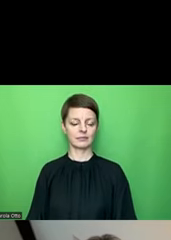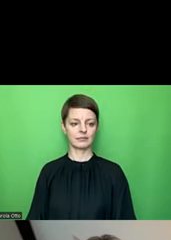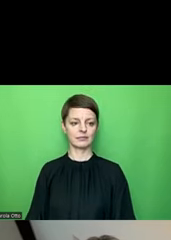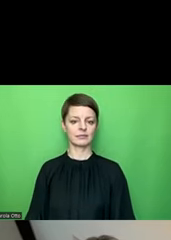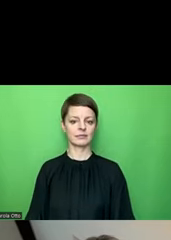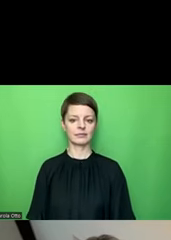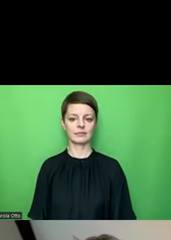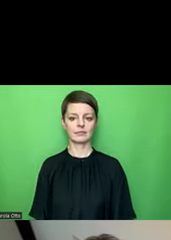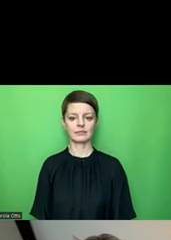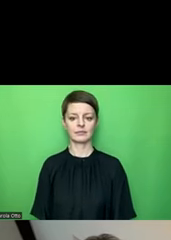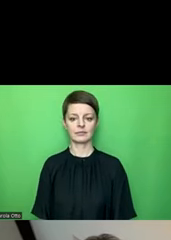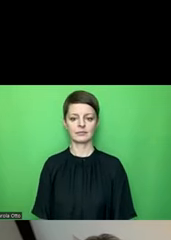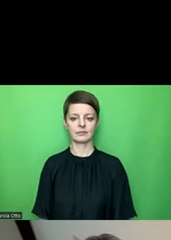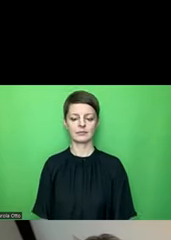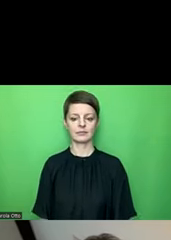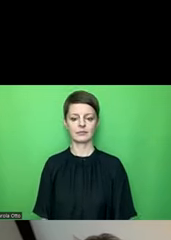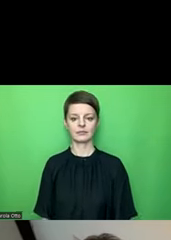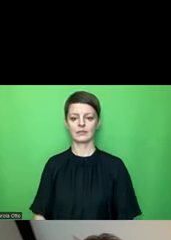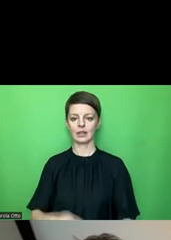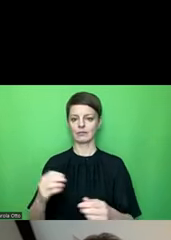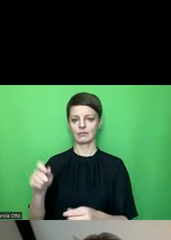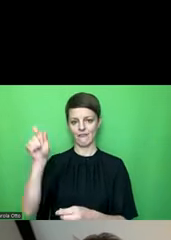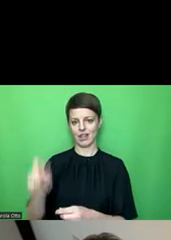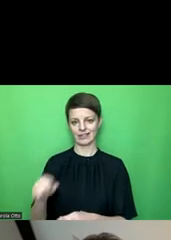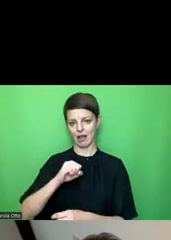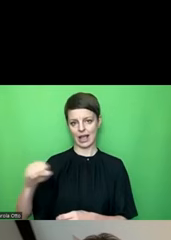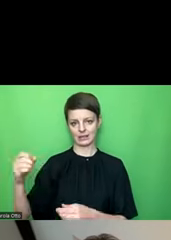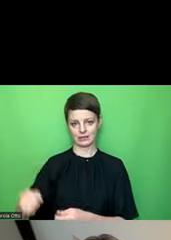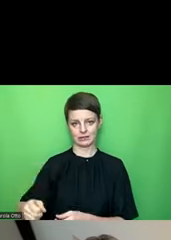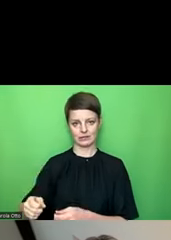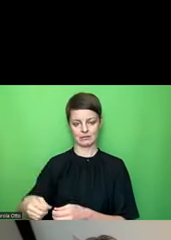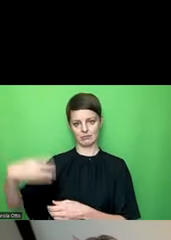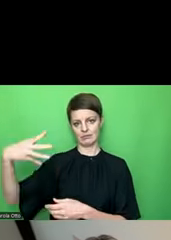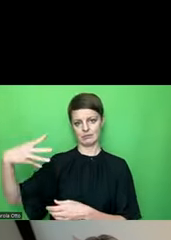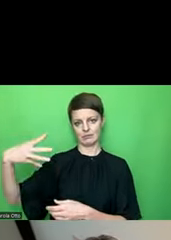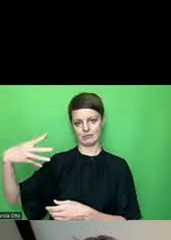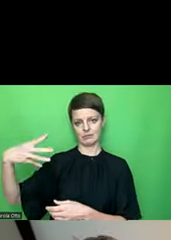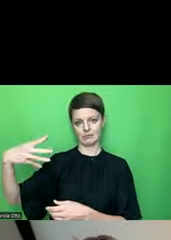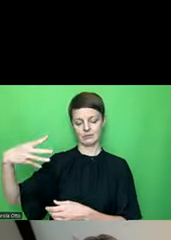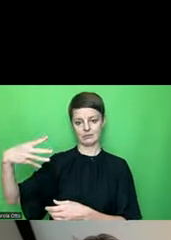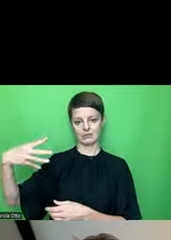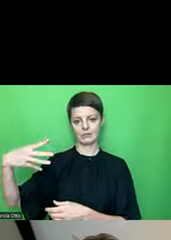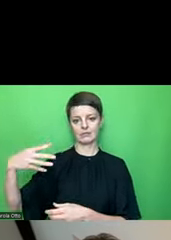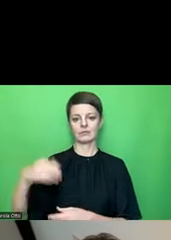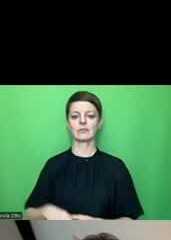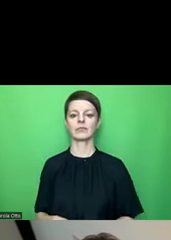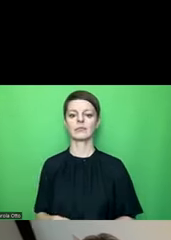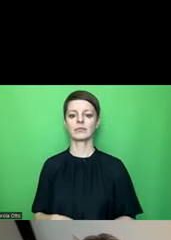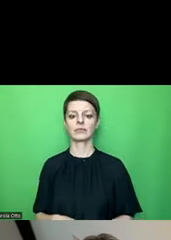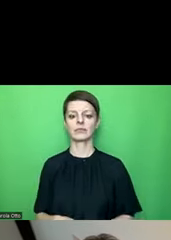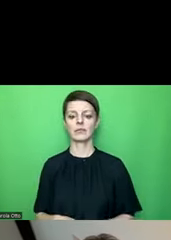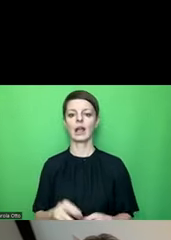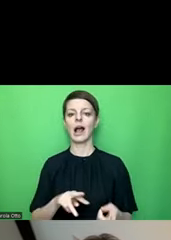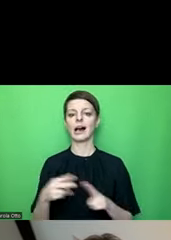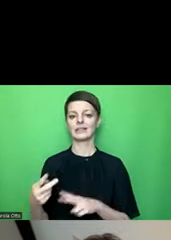und die erscheint jetzt hier als Fenster rechts. Ich mache das mal ein bisschen größer und er findet fehlende Alternativtexte,